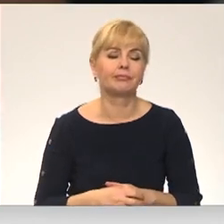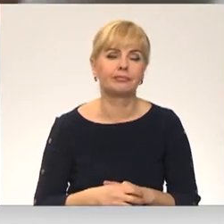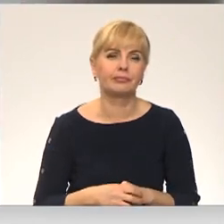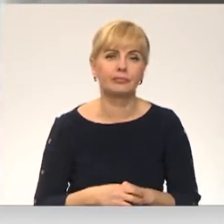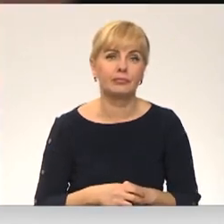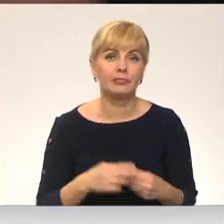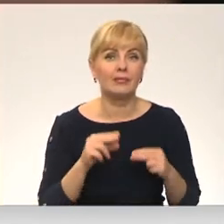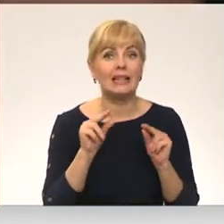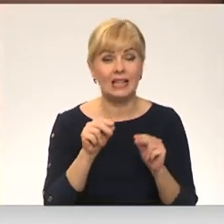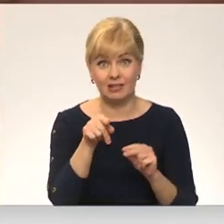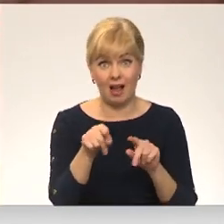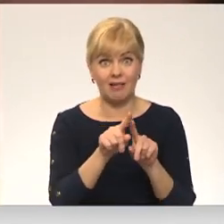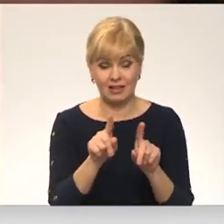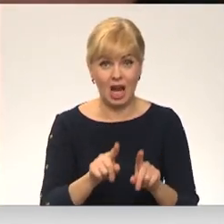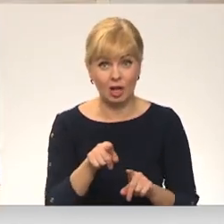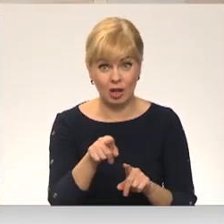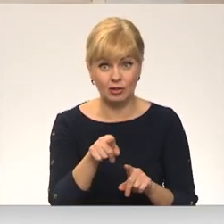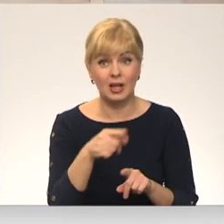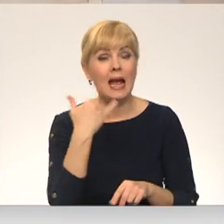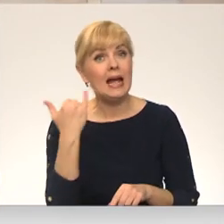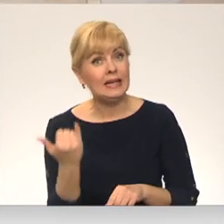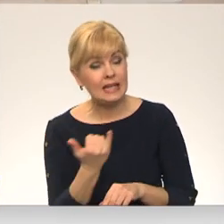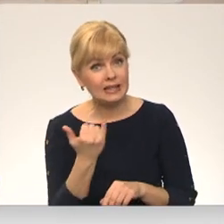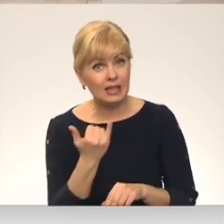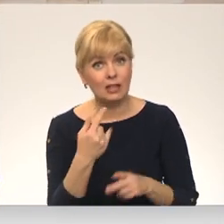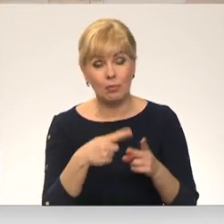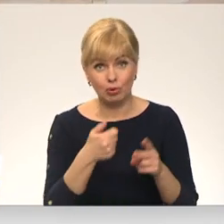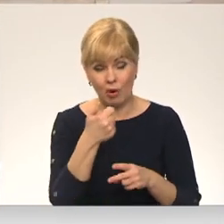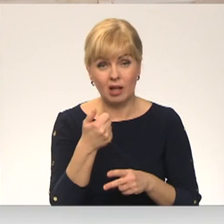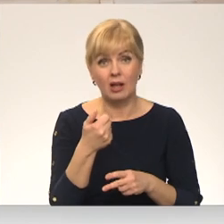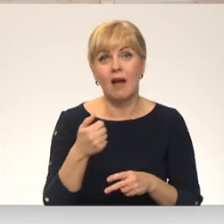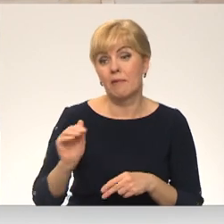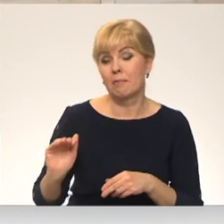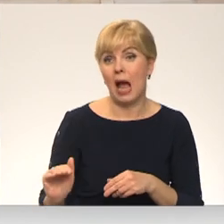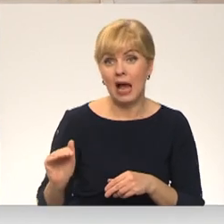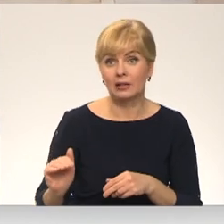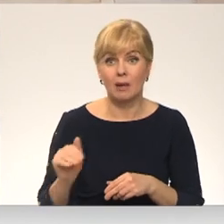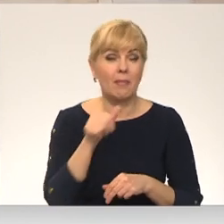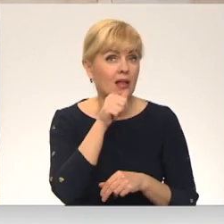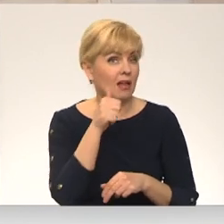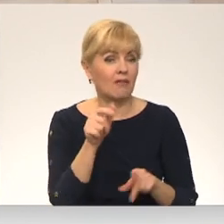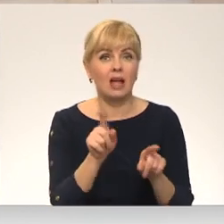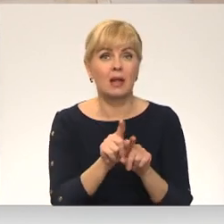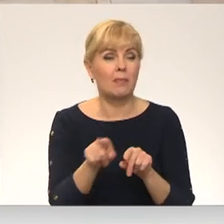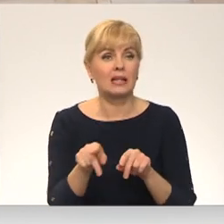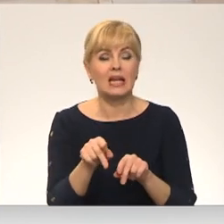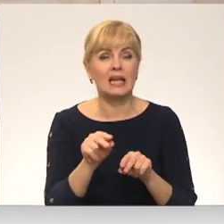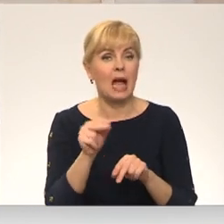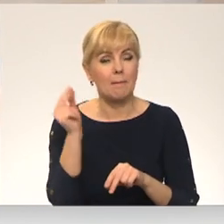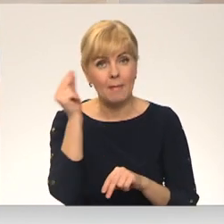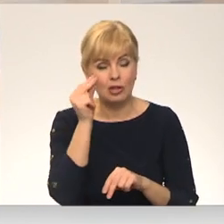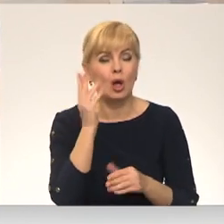Ticiet man tās lietas, kas ir interesantas. Pusotru gadu vecām bērnam jūs viņas nevarat tāpat vieniemācīties, tāpēc